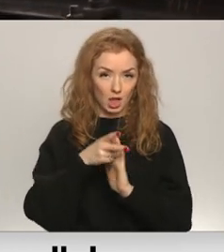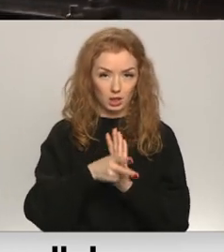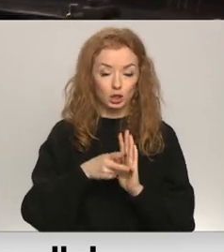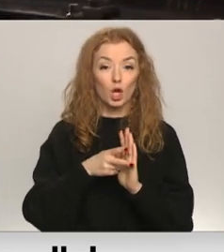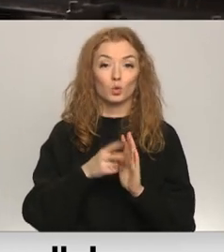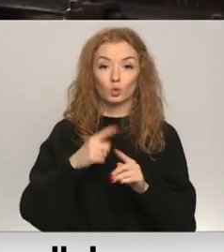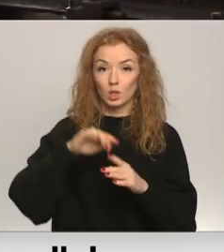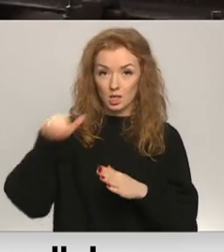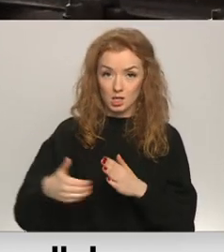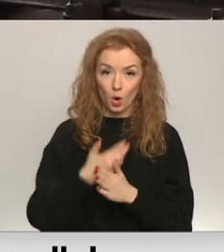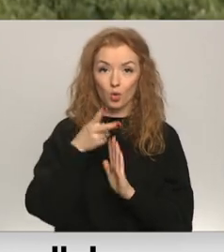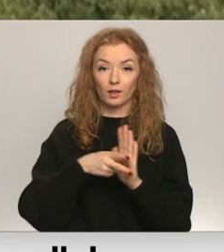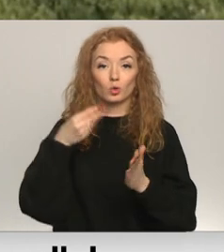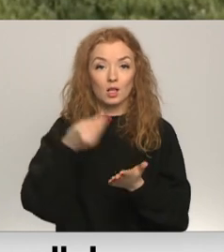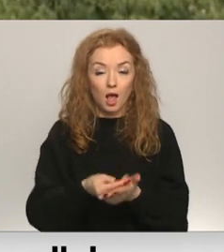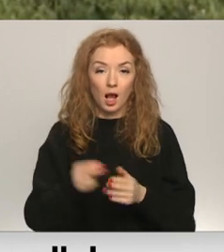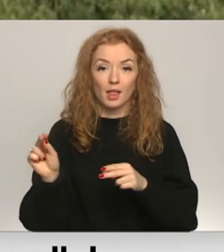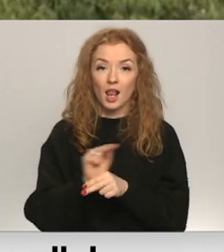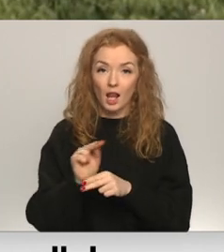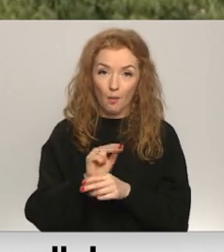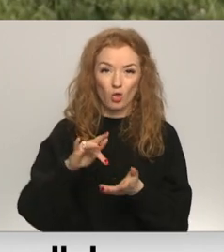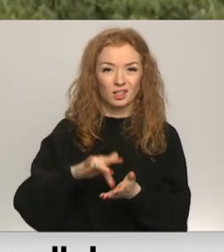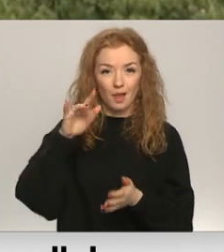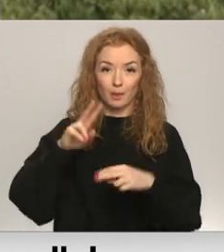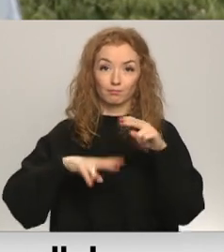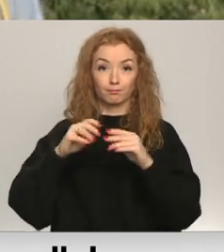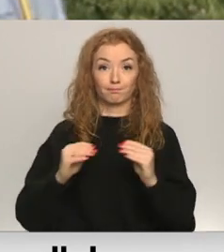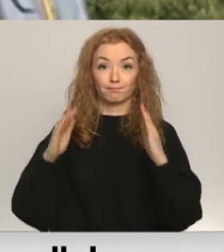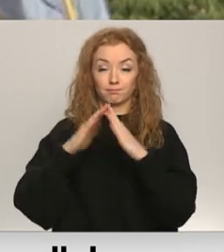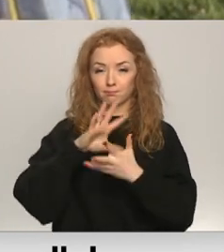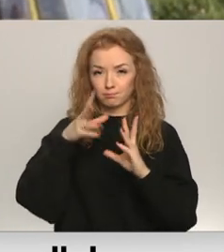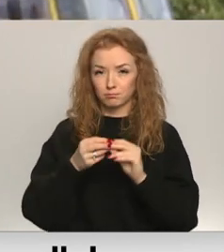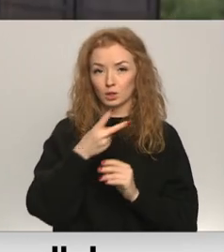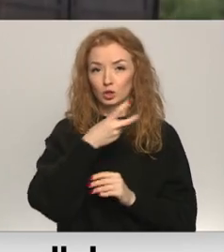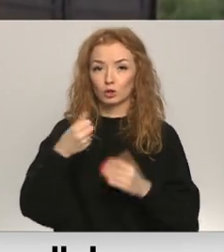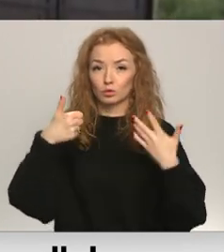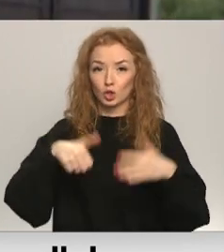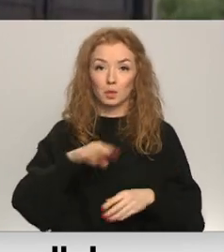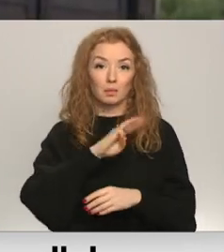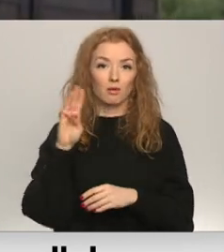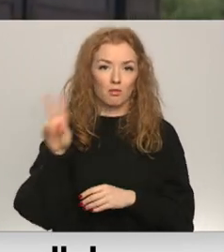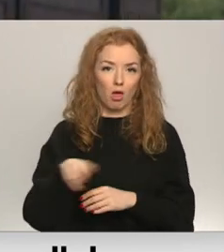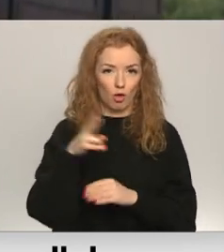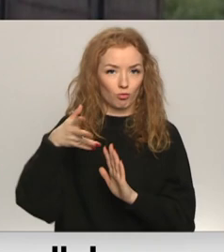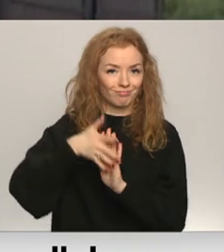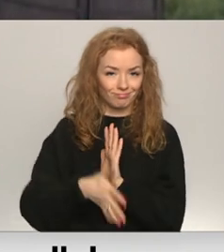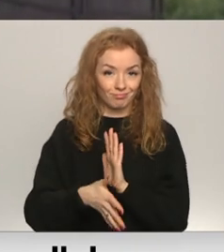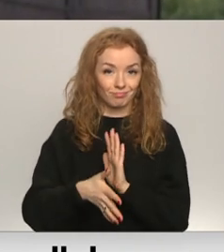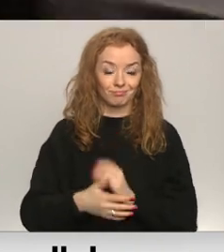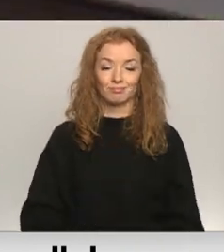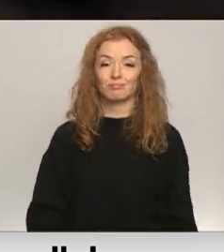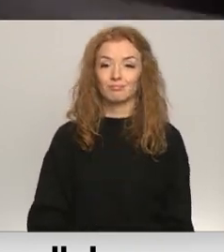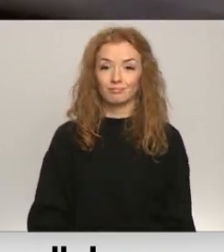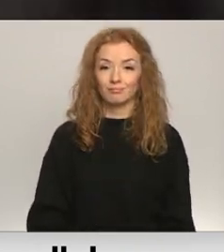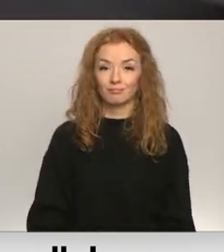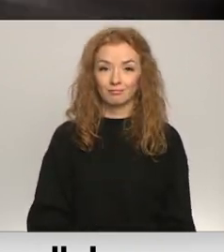Jauno vilcienu iegādu un remonta centra ierīkošana izmaksās gan drīz 260 miljonus eiro. Iļie